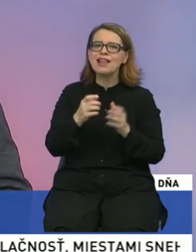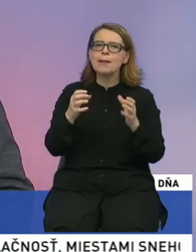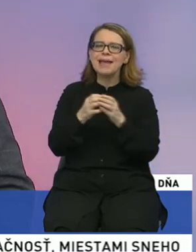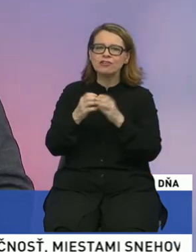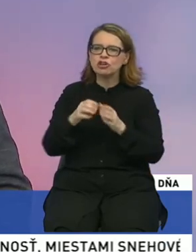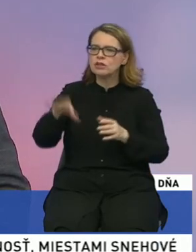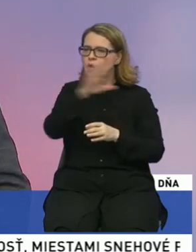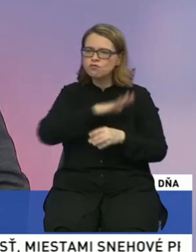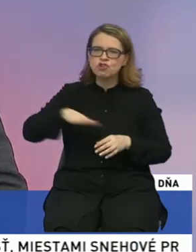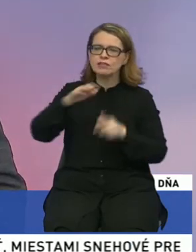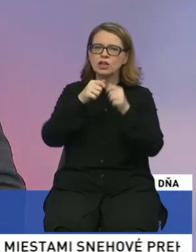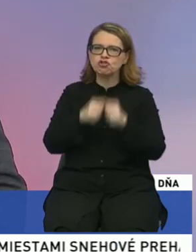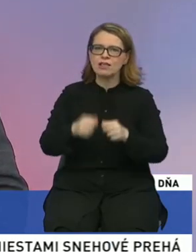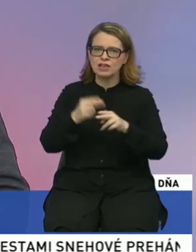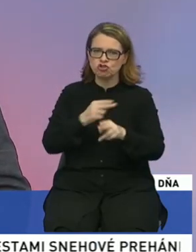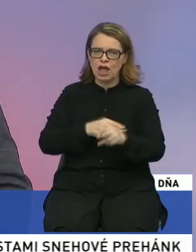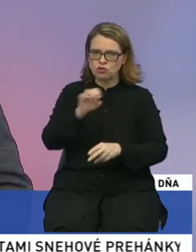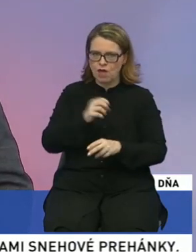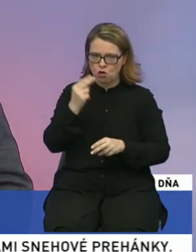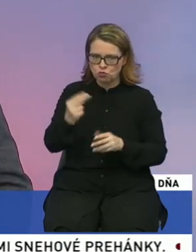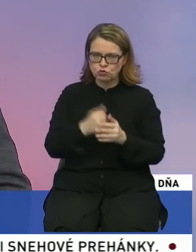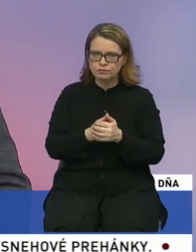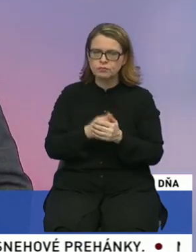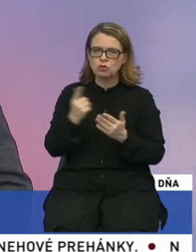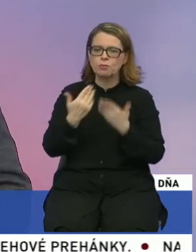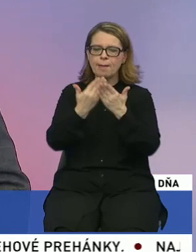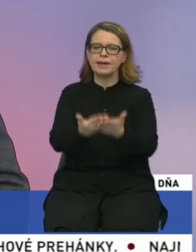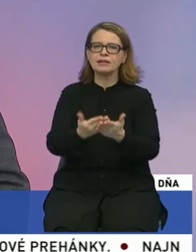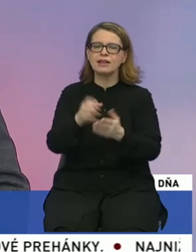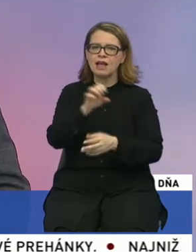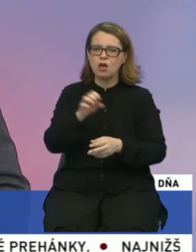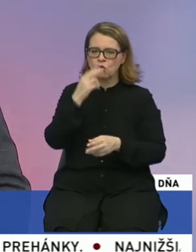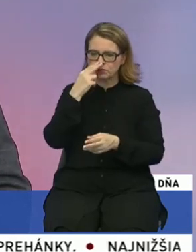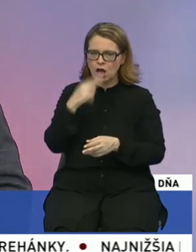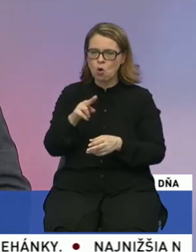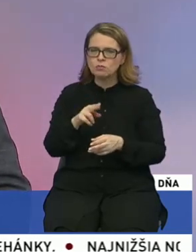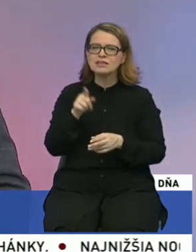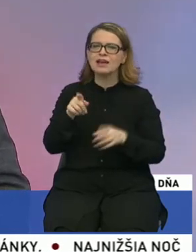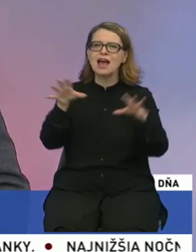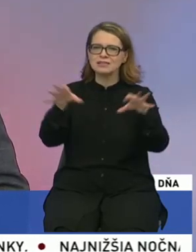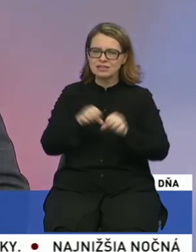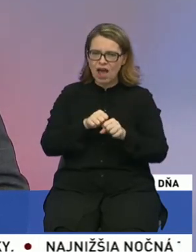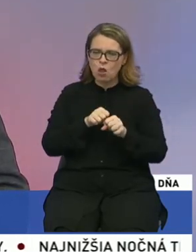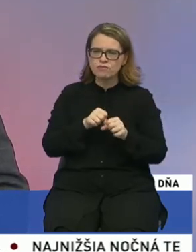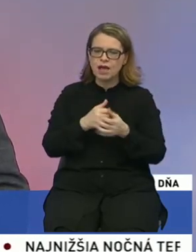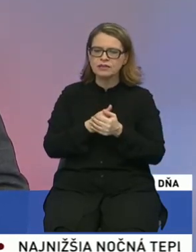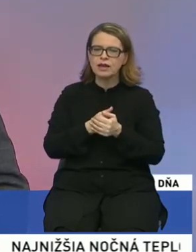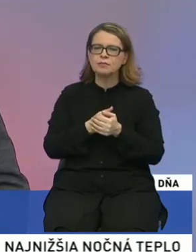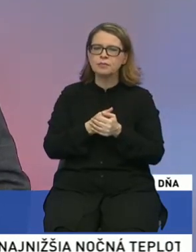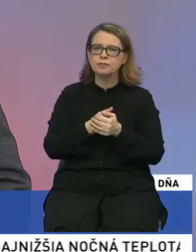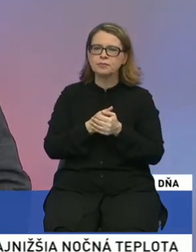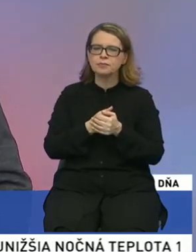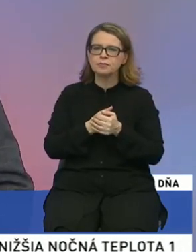vo všetkých členských štátoch, ktoré má teraz predkladať Európska komisia na schváľovanie, teda má to vypracovať a má to schváľovať.